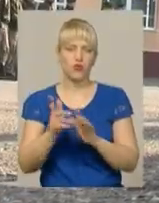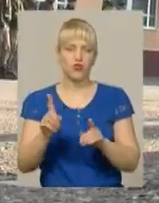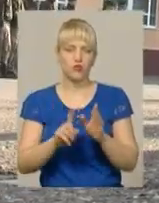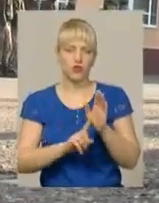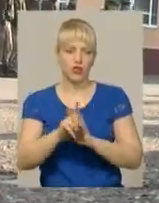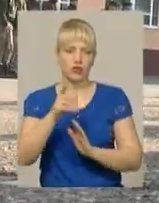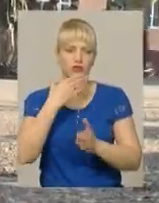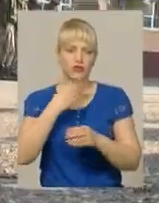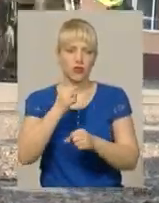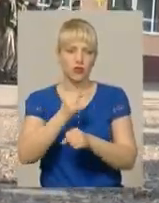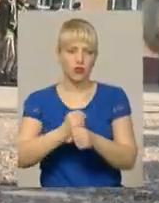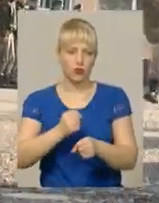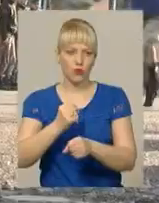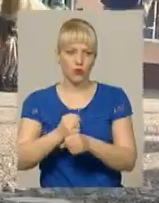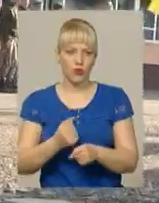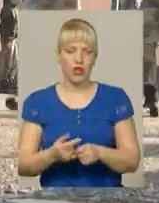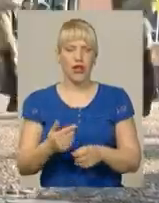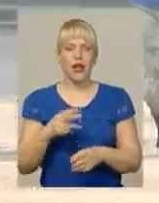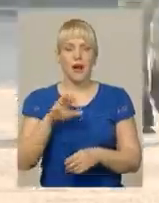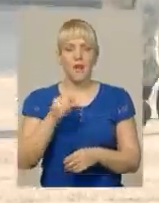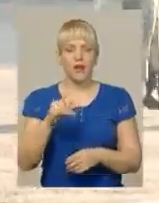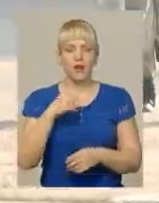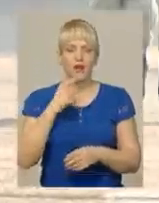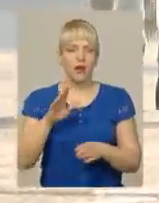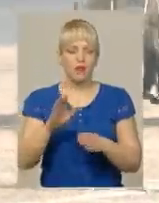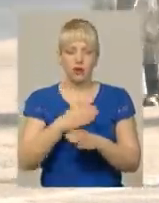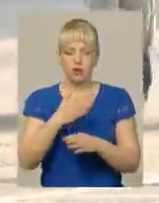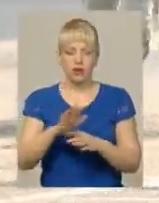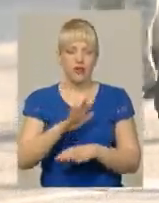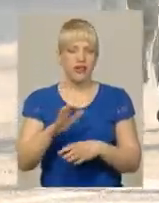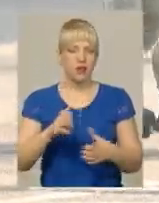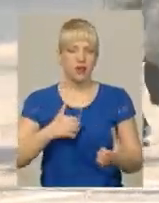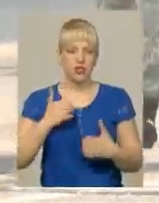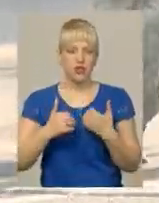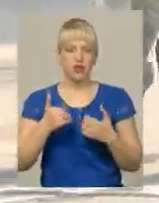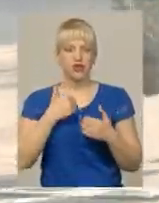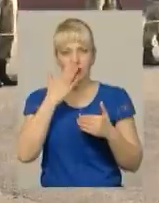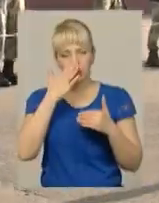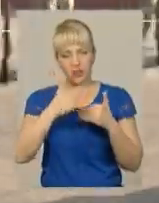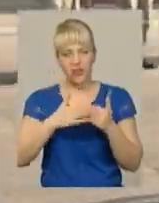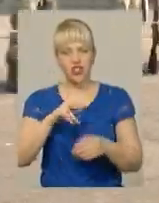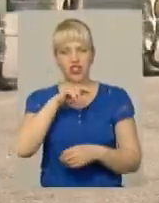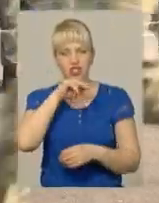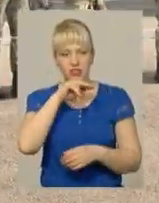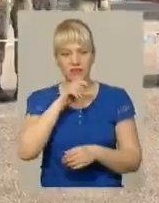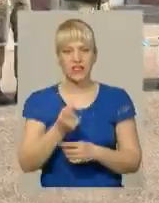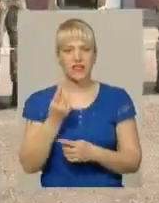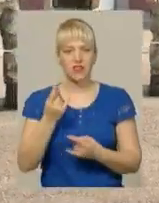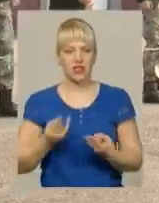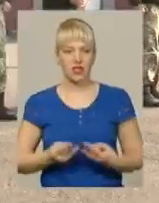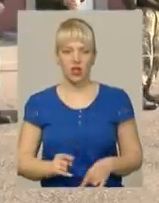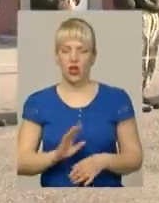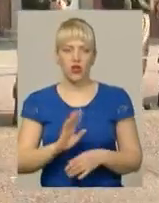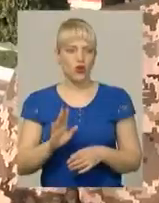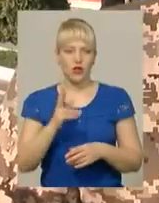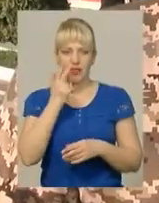Олександр Цопа говорить, перед розподілом не хвилюється. Каже, хотів би служити поближче до Чернівців, звідки родом, але військові не звикли вибирати місце проходження